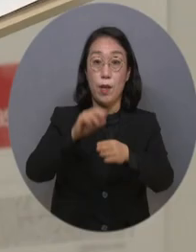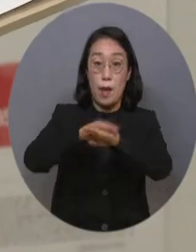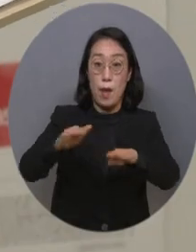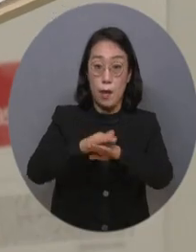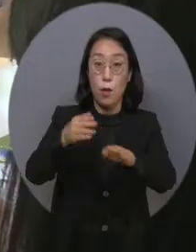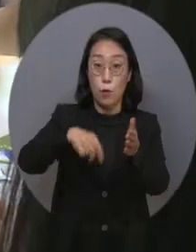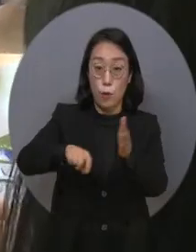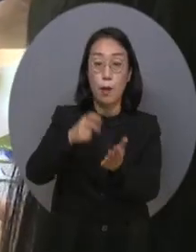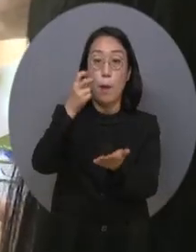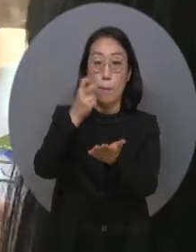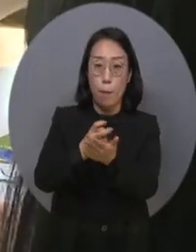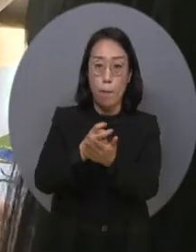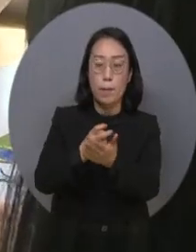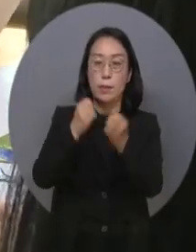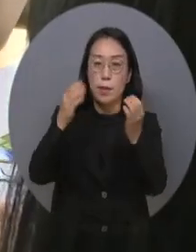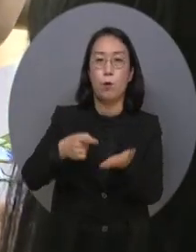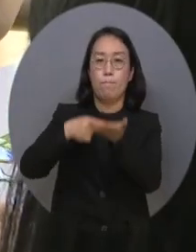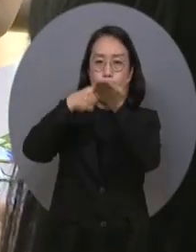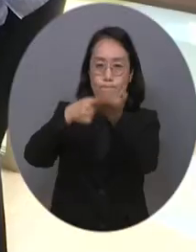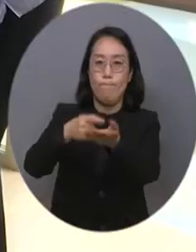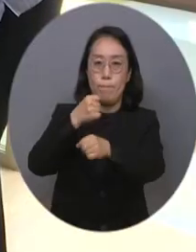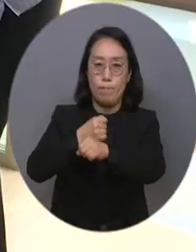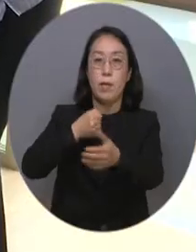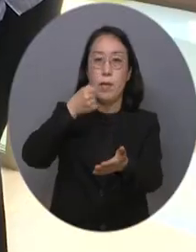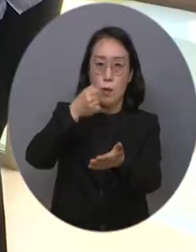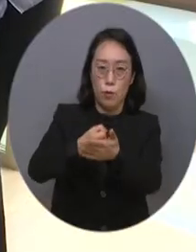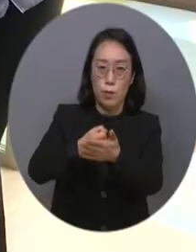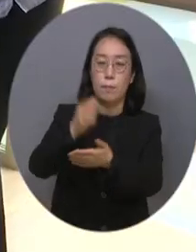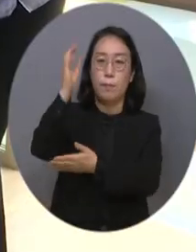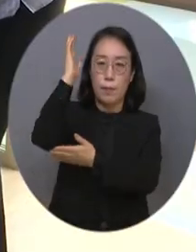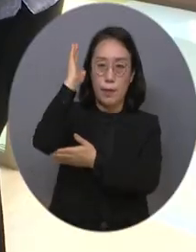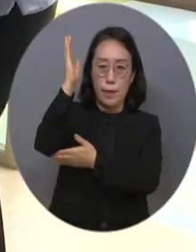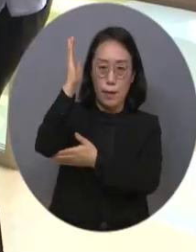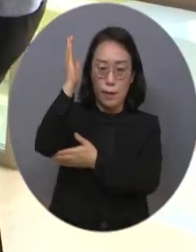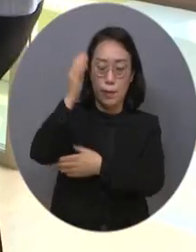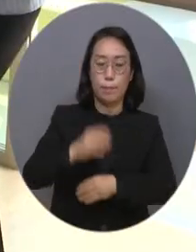위한 입법 의지를 밝혔습니다. 복지TV 뉴스 박신용입니다. 도워보기